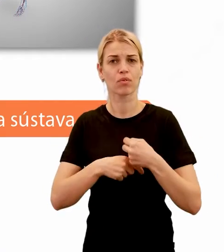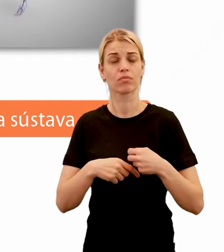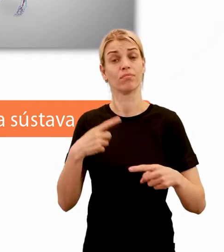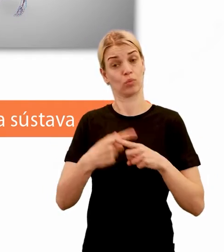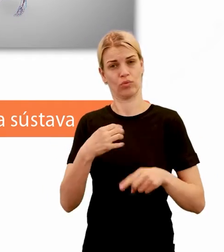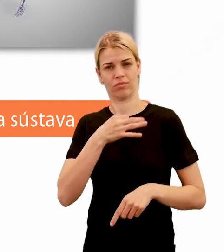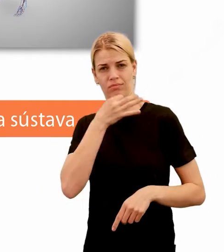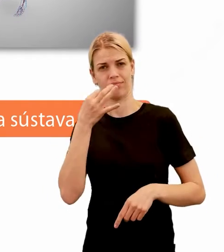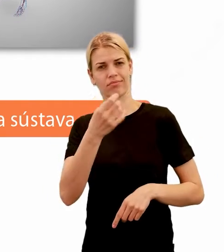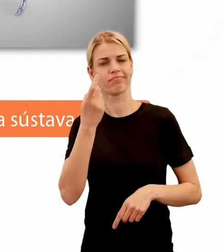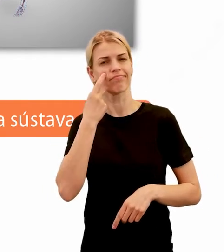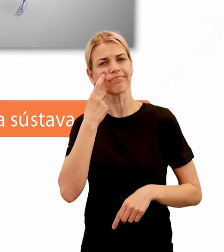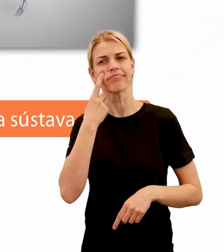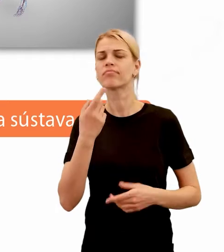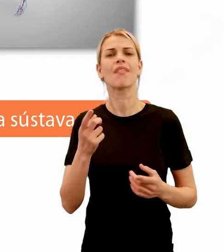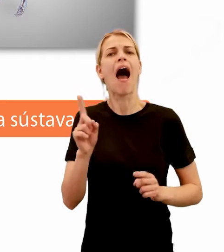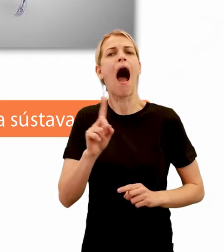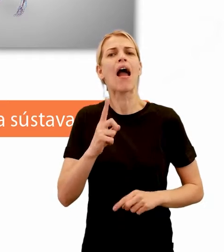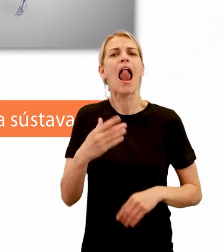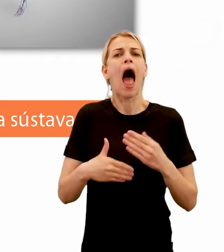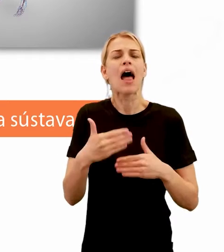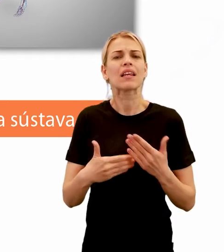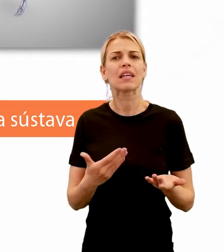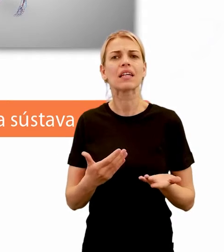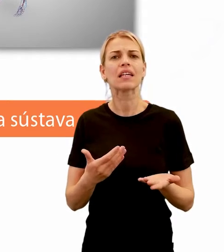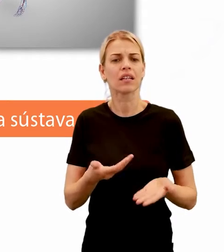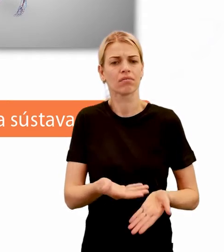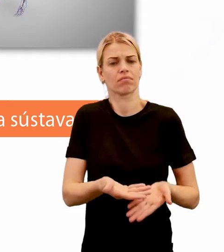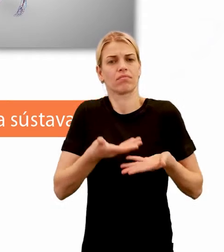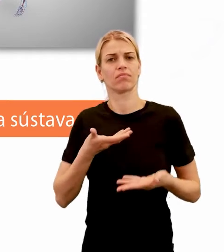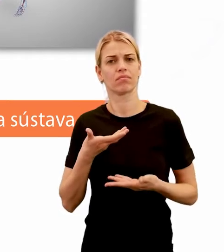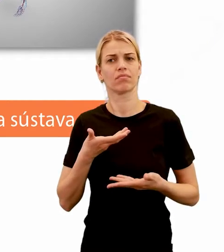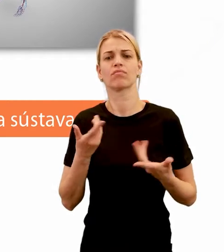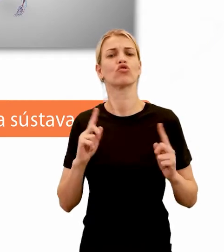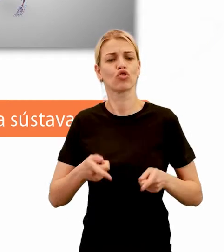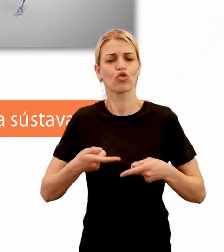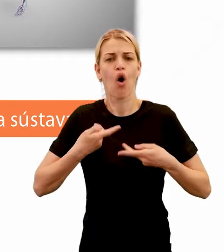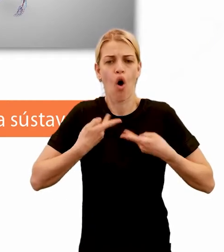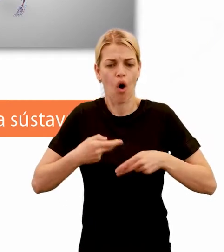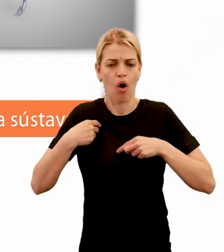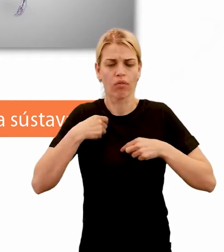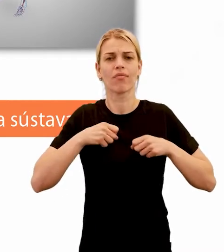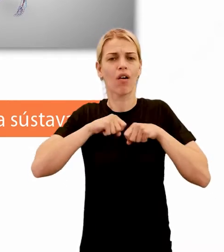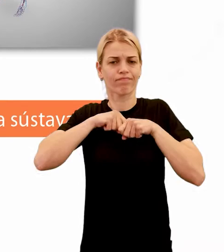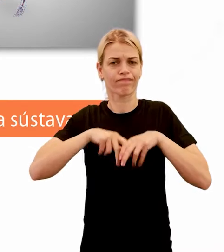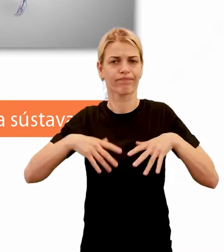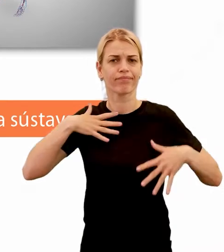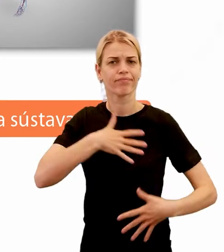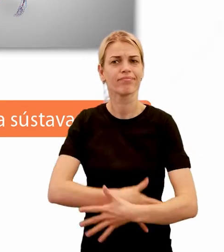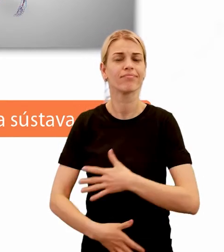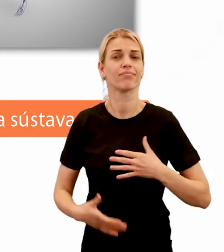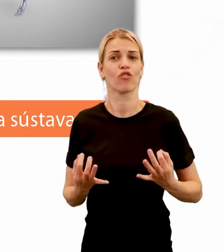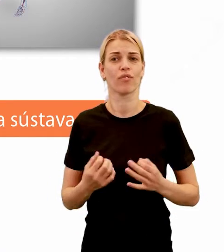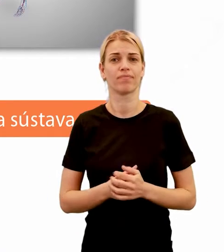pýtam, ktorých látok, aké látky nám vlastne tieto telové tekutiny rozvádzajú. Jednoznačný je to